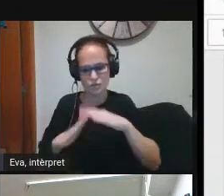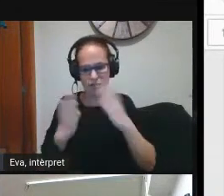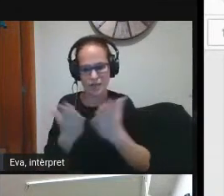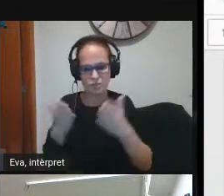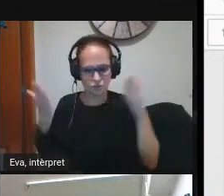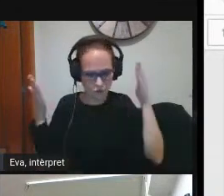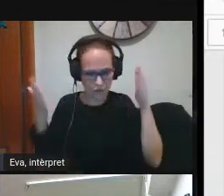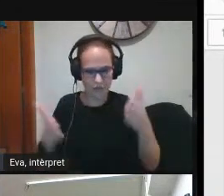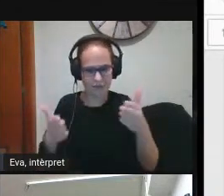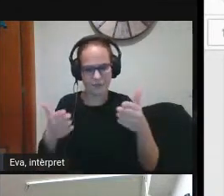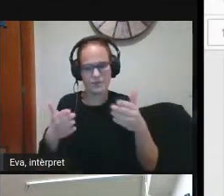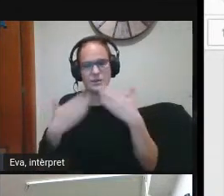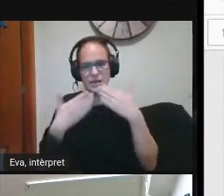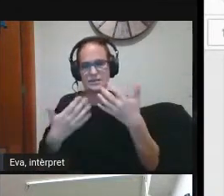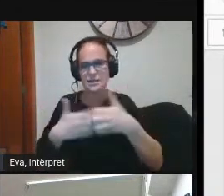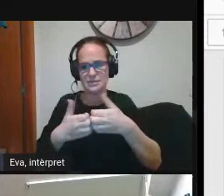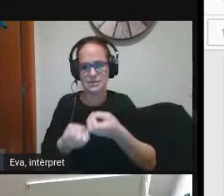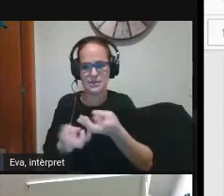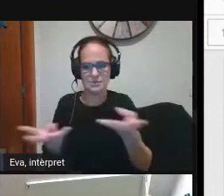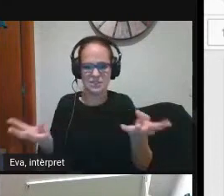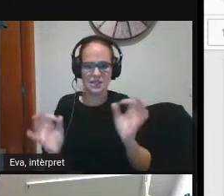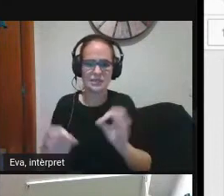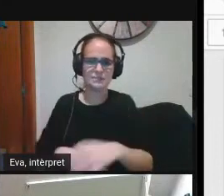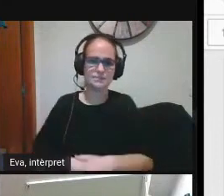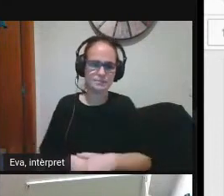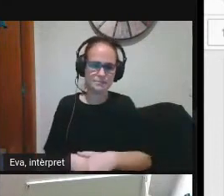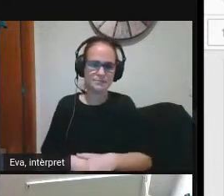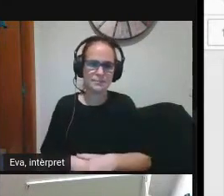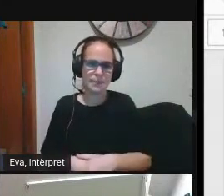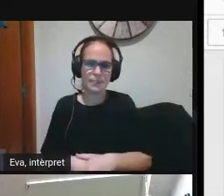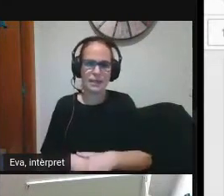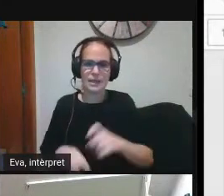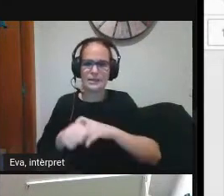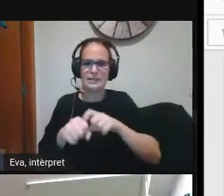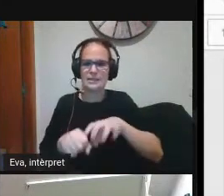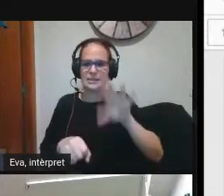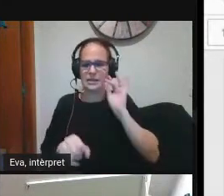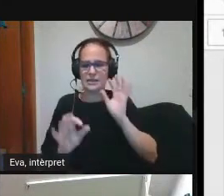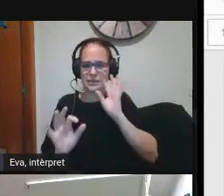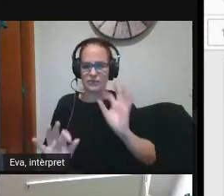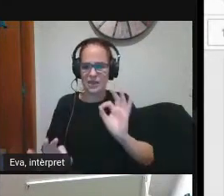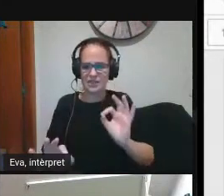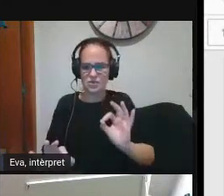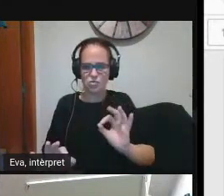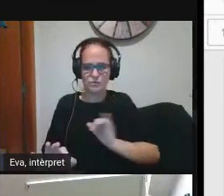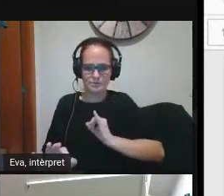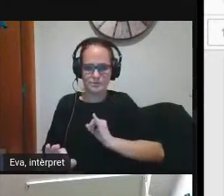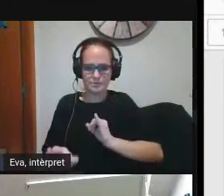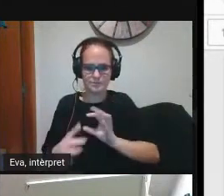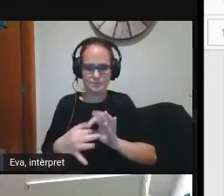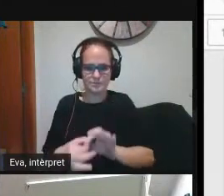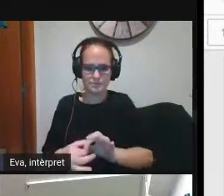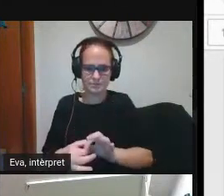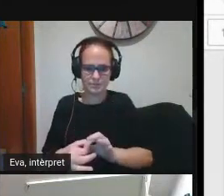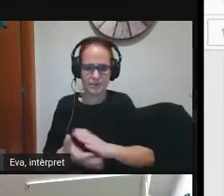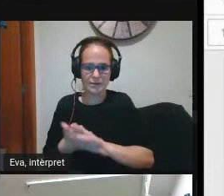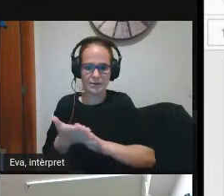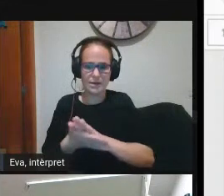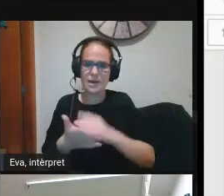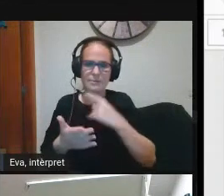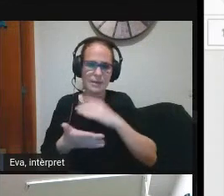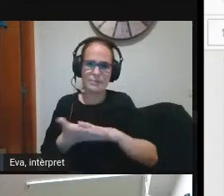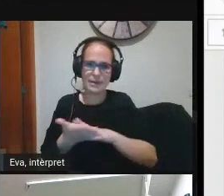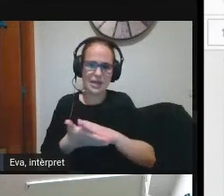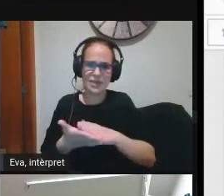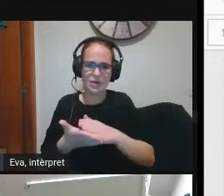estan funcionant com a tret identificatiu en aquest sentit hem de parlar de bretxa digital molt